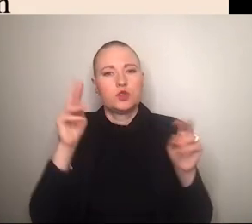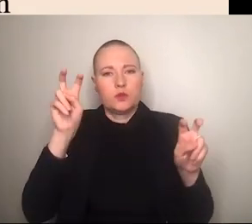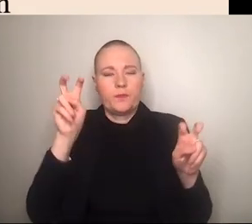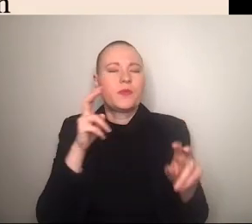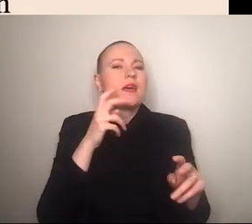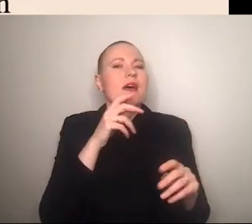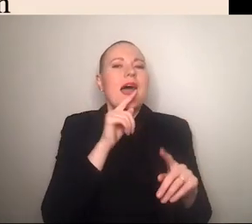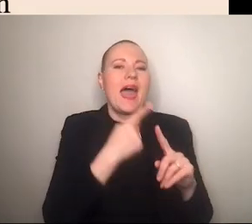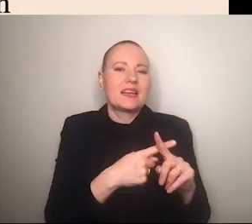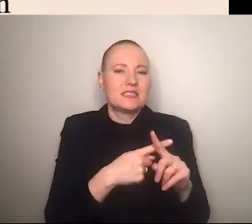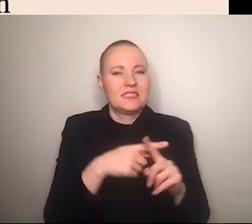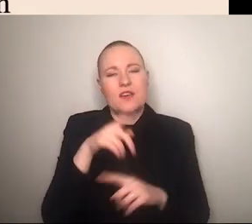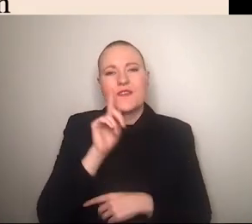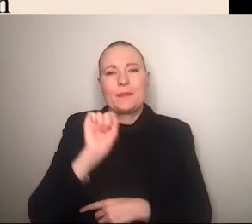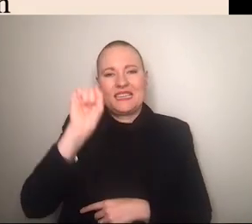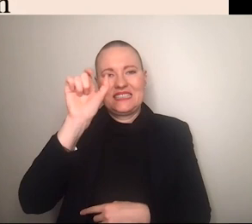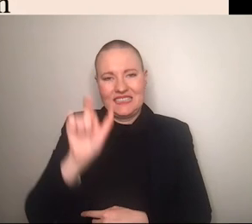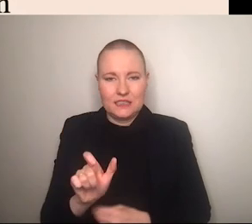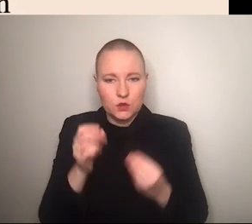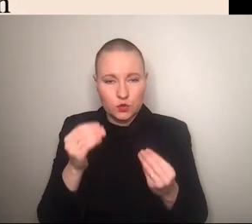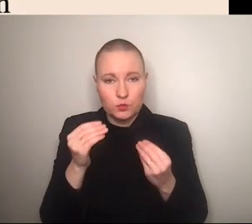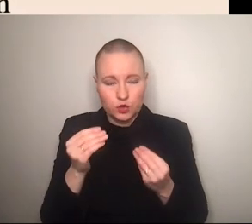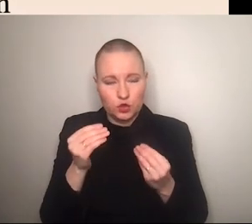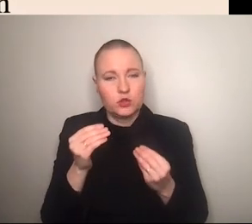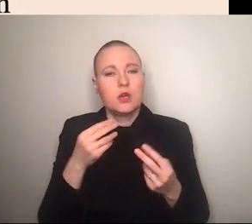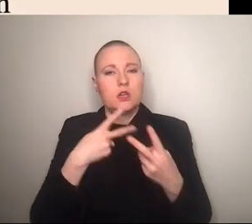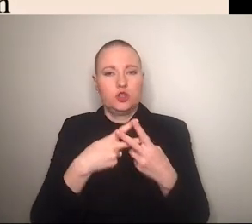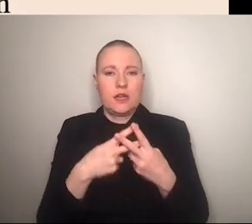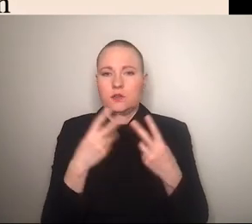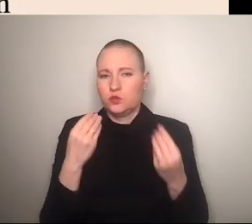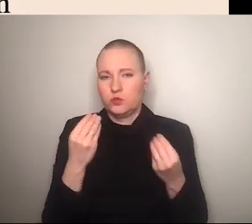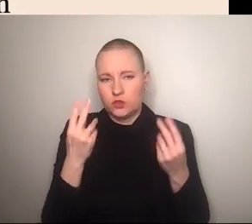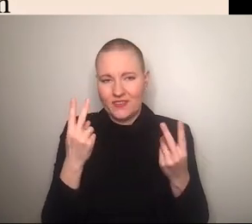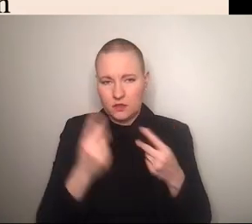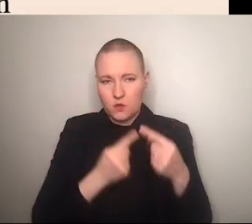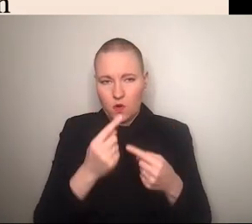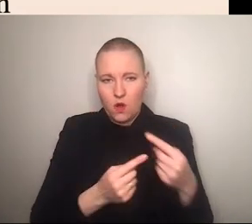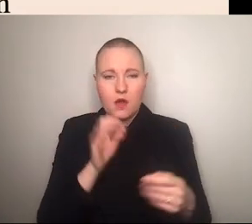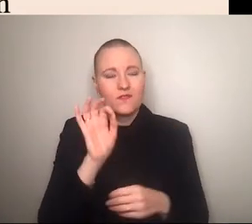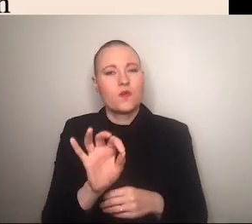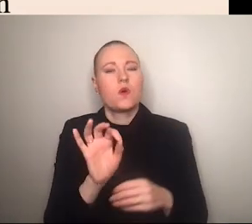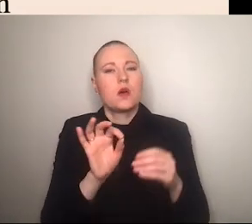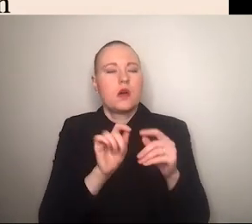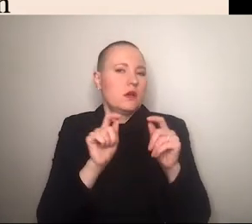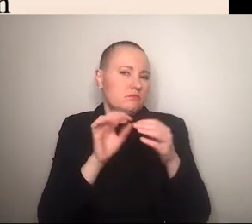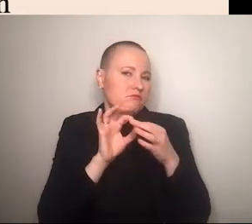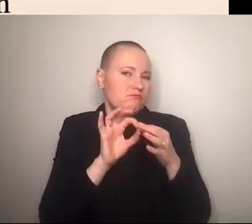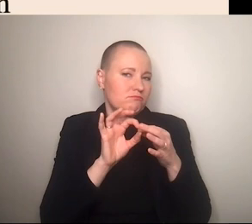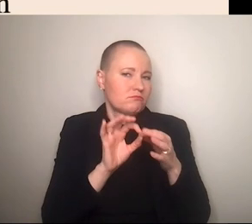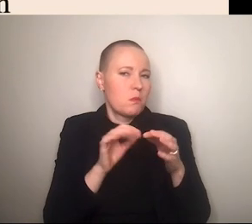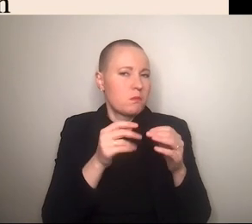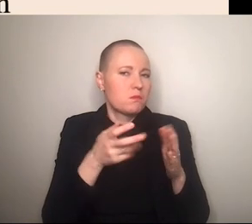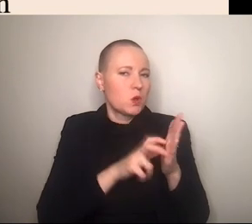-feminist vor also auch hier zu sagen spielt ein hashtag eine entscheidende rolle für das framing des postings häufig